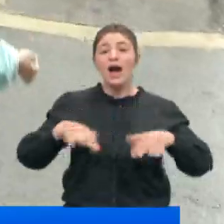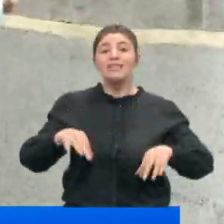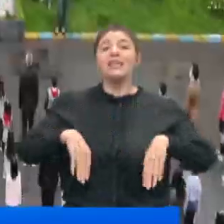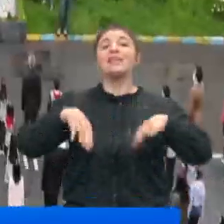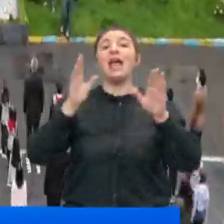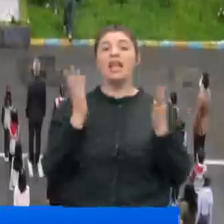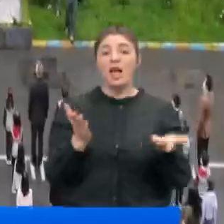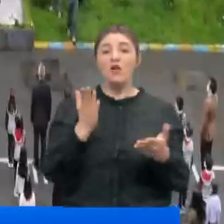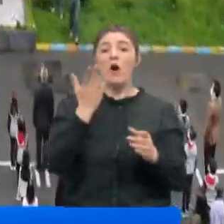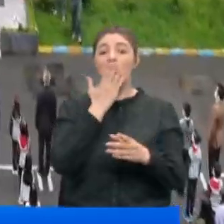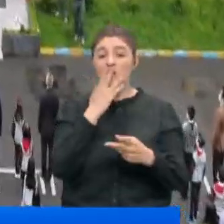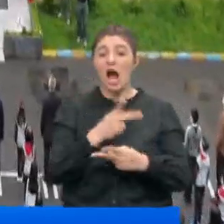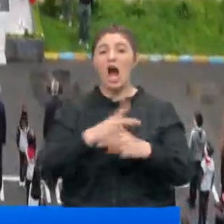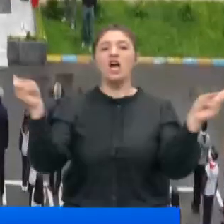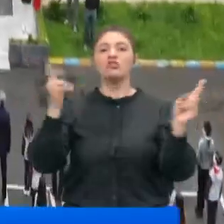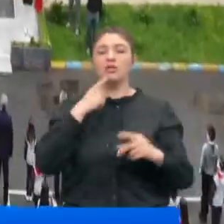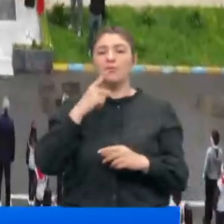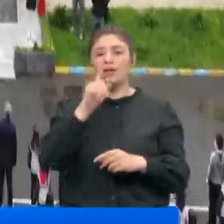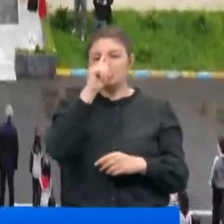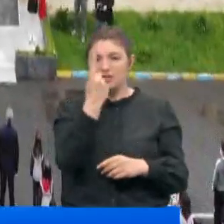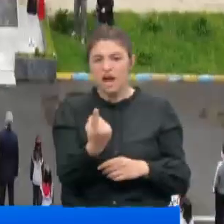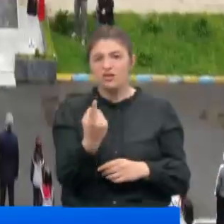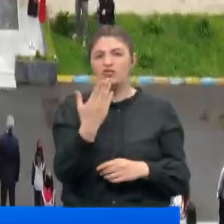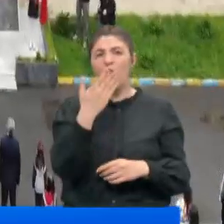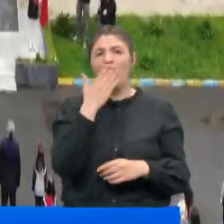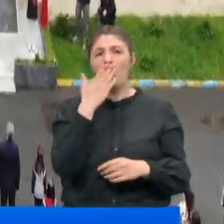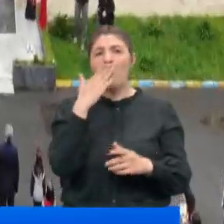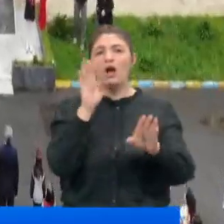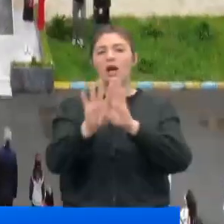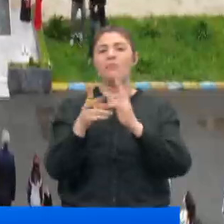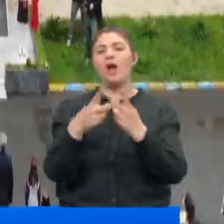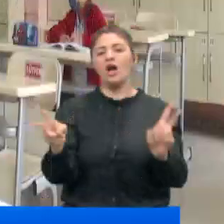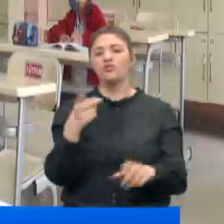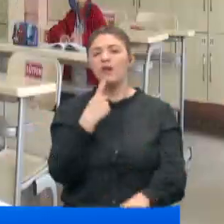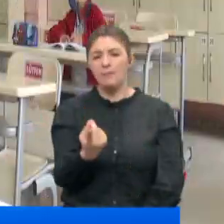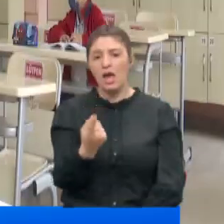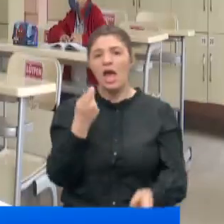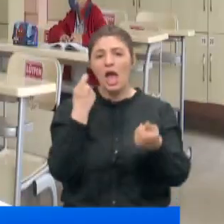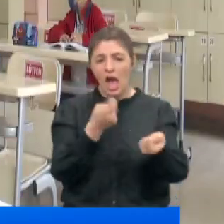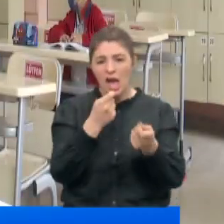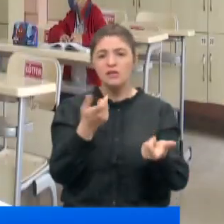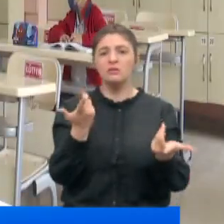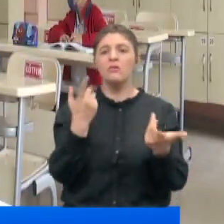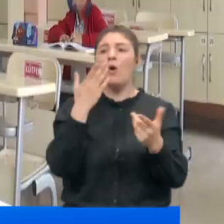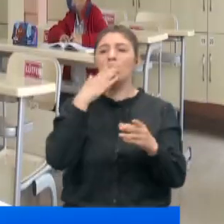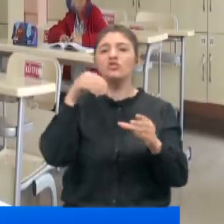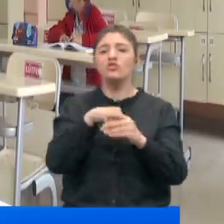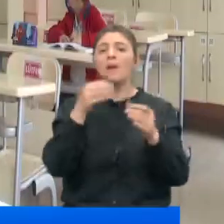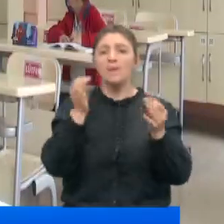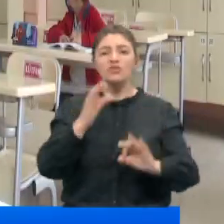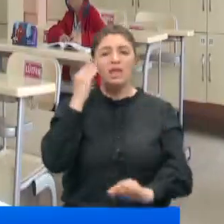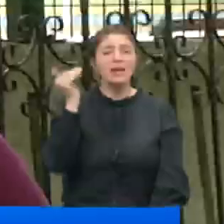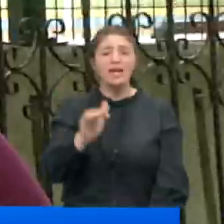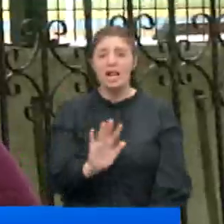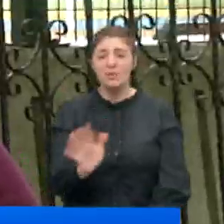değilken okulları açın demek sadece okul kapılarını açın demektir. Eğitim, öğretim okullarda başladı